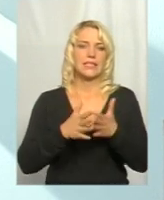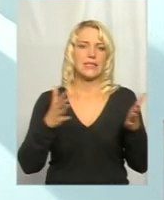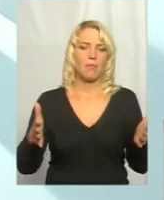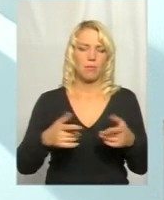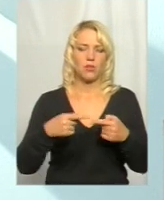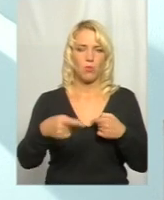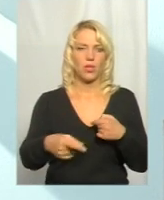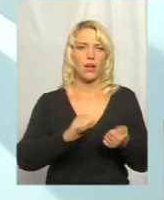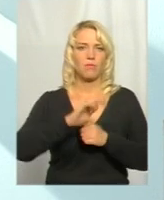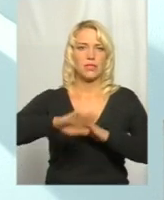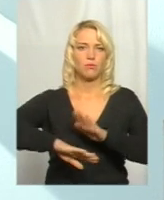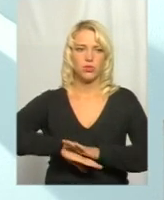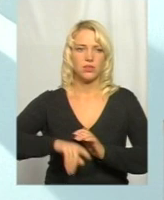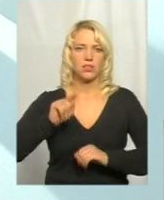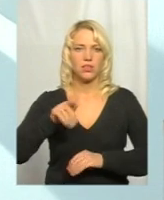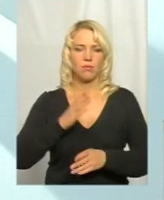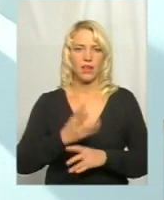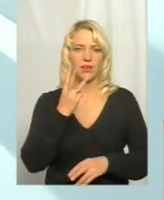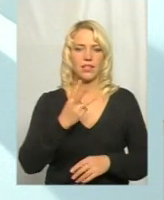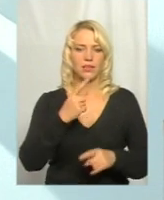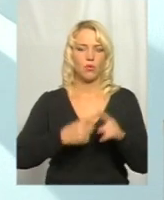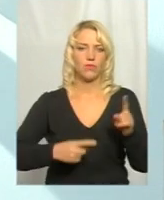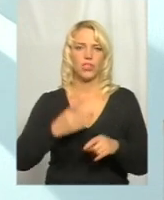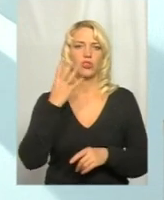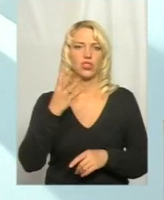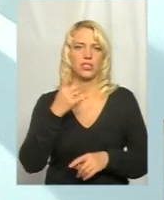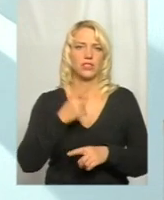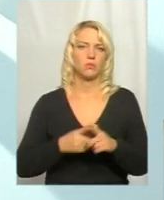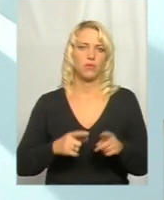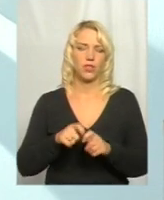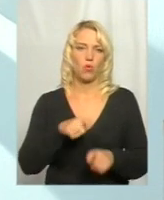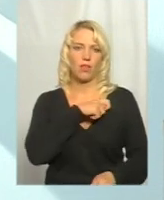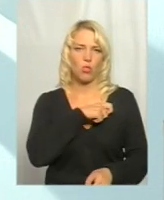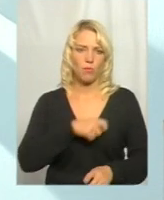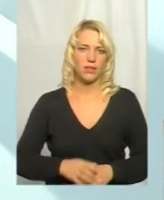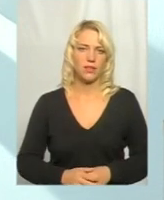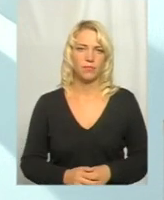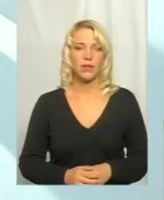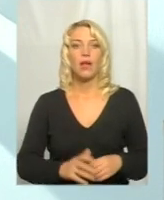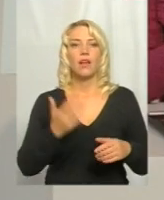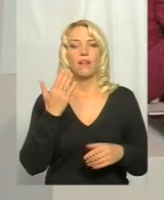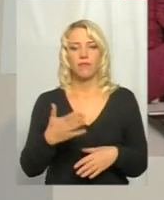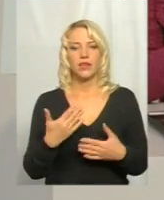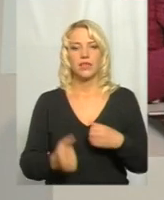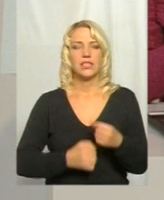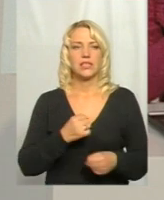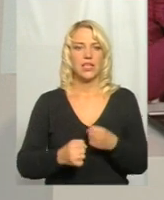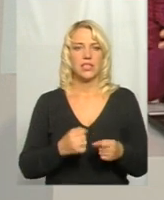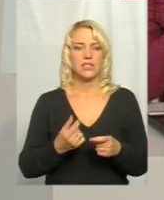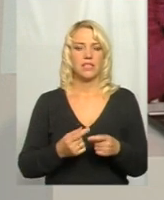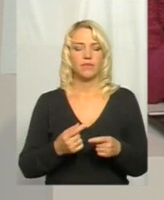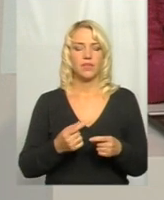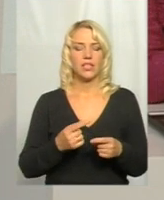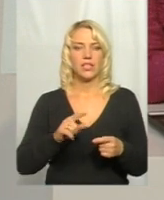протяжності по Кам'янцю-Подільському, там є і 3,5-4 кілометри один об'єкт. Ви дісталися в цьому році до